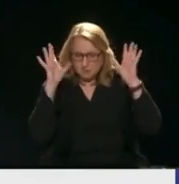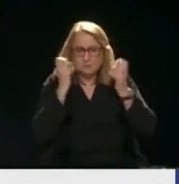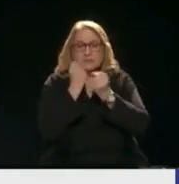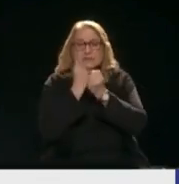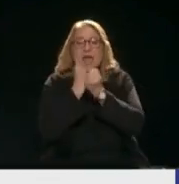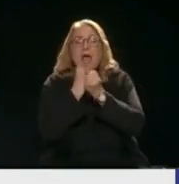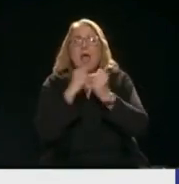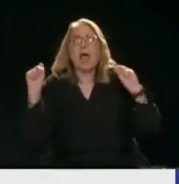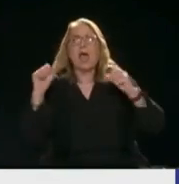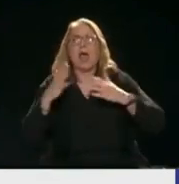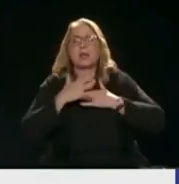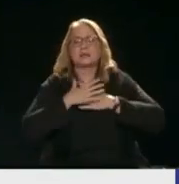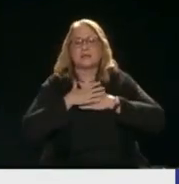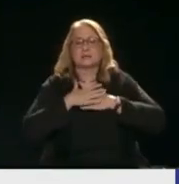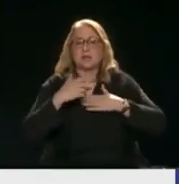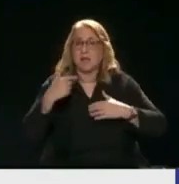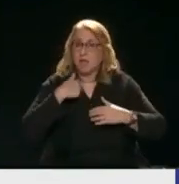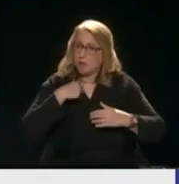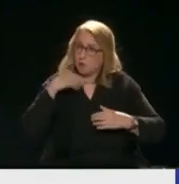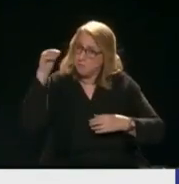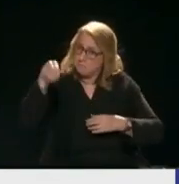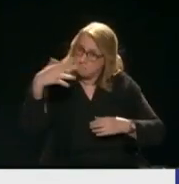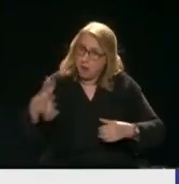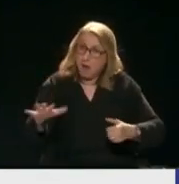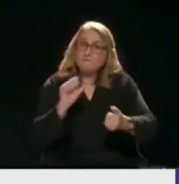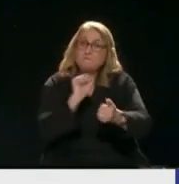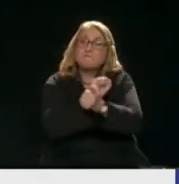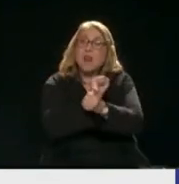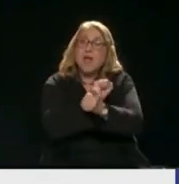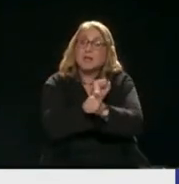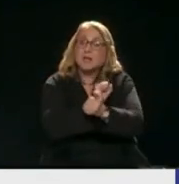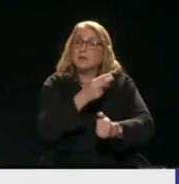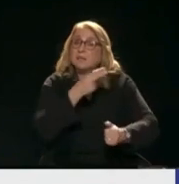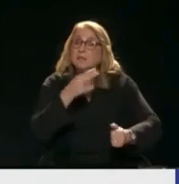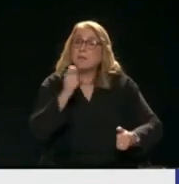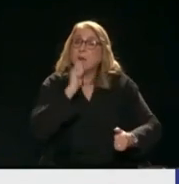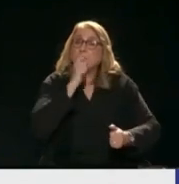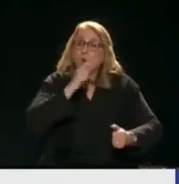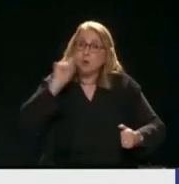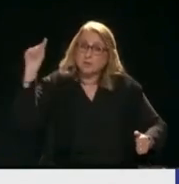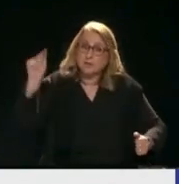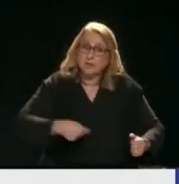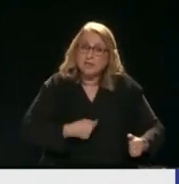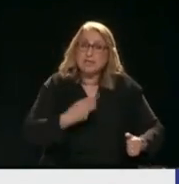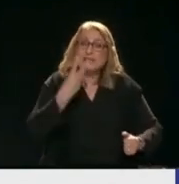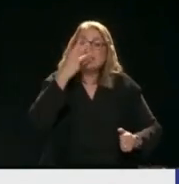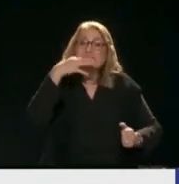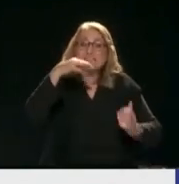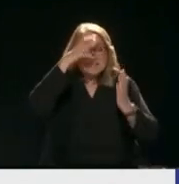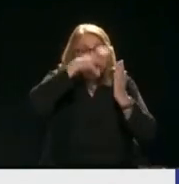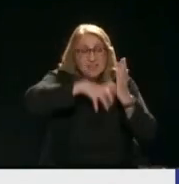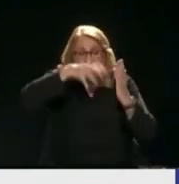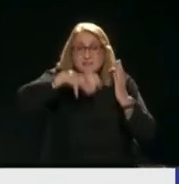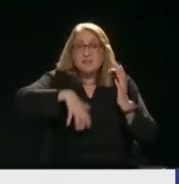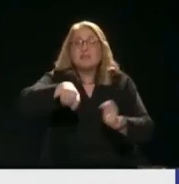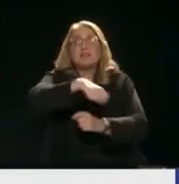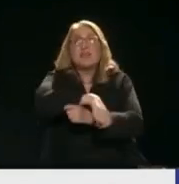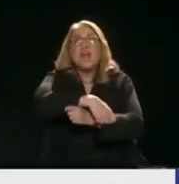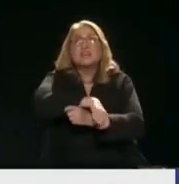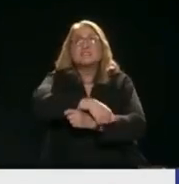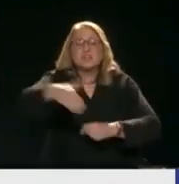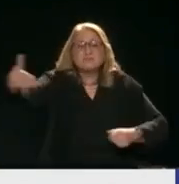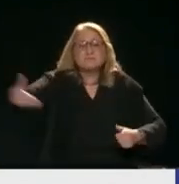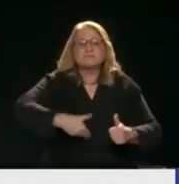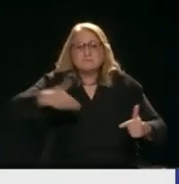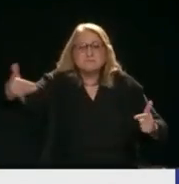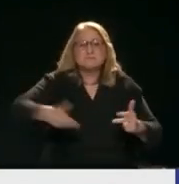Όχι μόνο που έκανα φυλακή για πολιτικές πεπιθήσεις Όχι μόνο που μου κάνανε τρεις ελίδες δικαστήριο Για να πληρώνουν δικηγόρους Και φυσικά μια